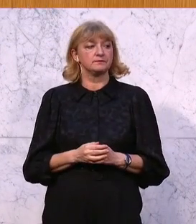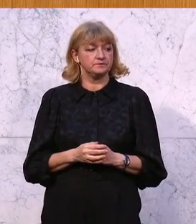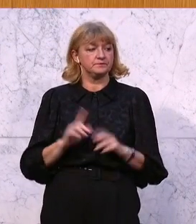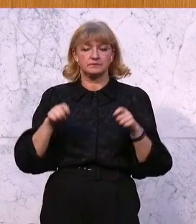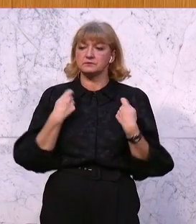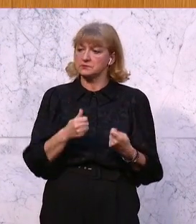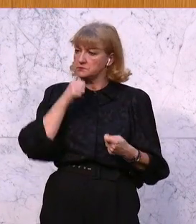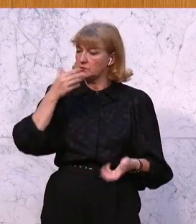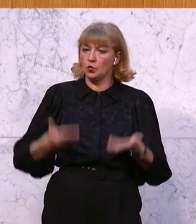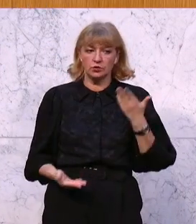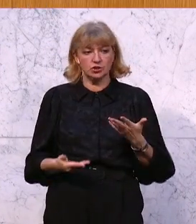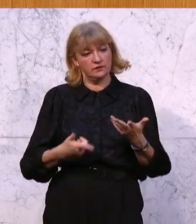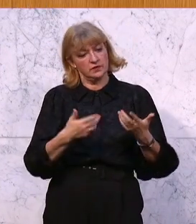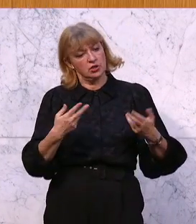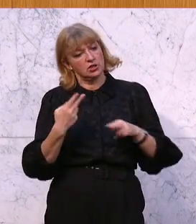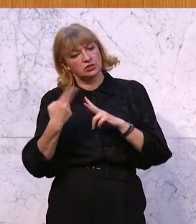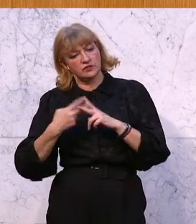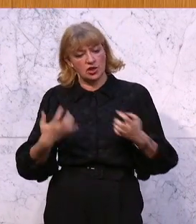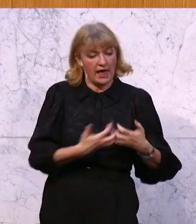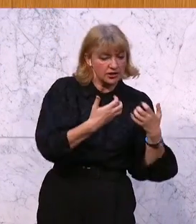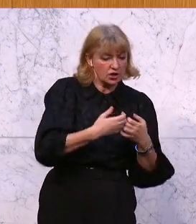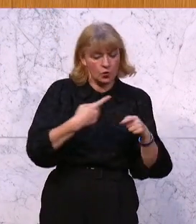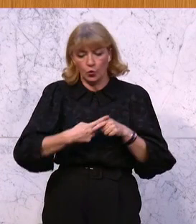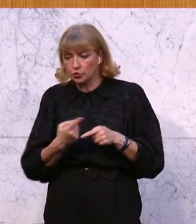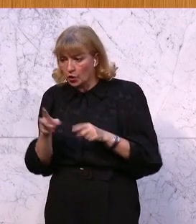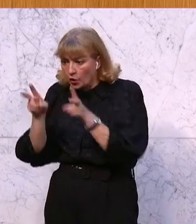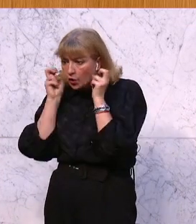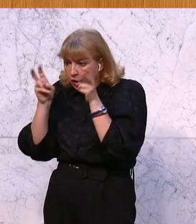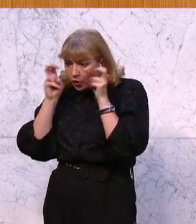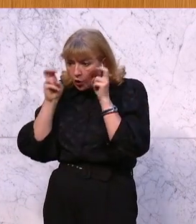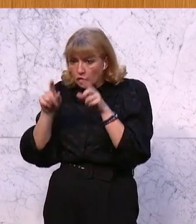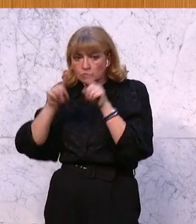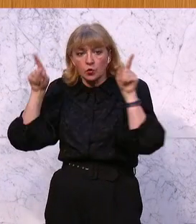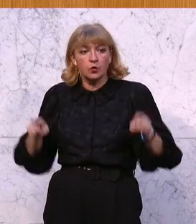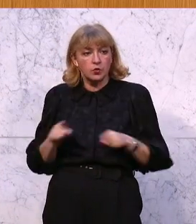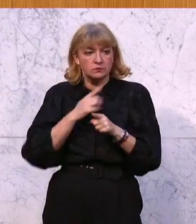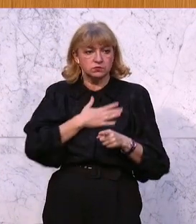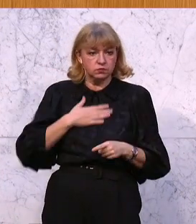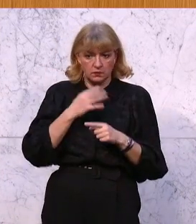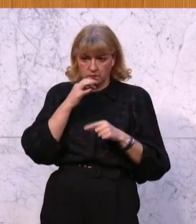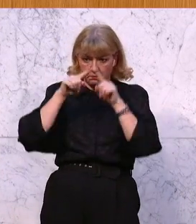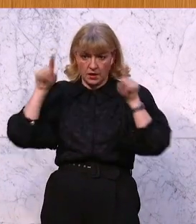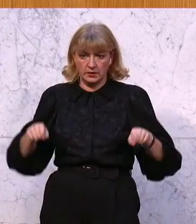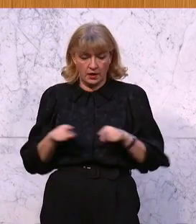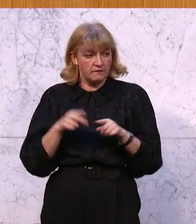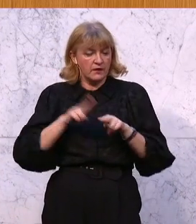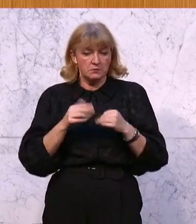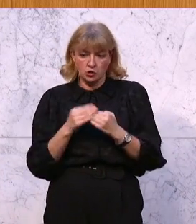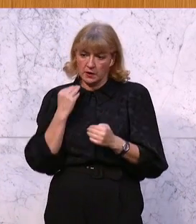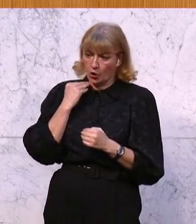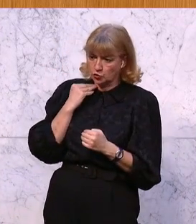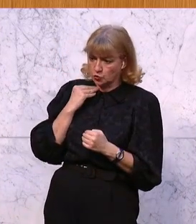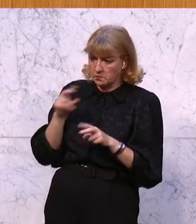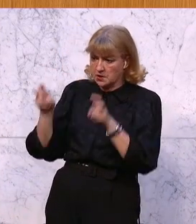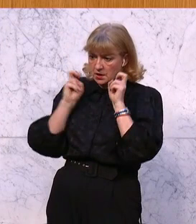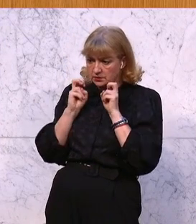keinen Unterschied zwischen der Herstellung und dem Konsum solches schrecklichen Bildmaterials. Wenn es jemand konsumiert, wird